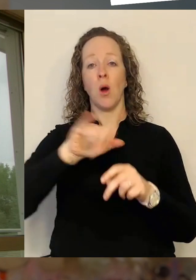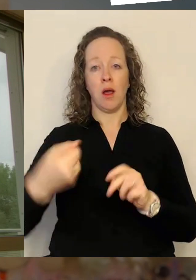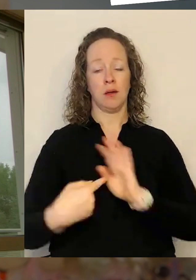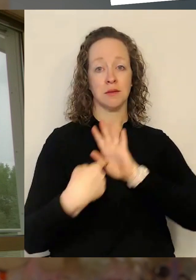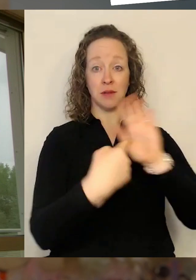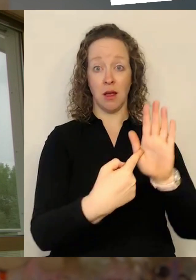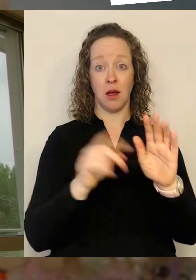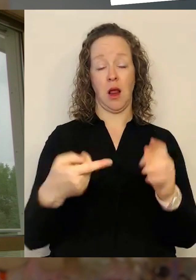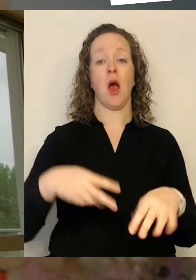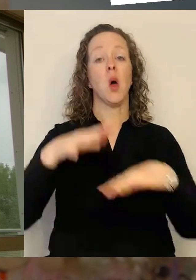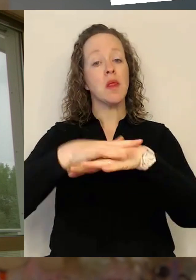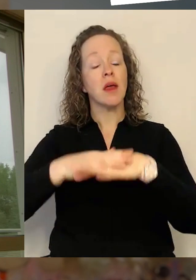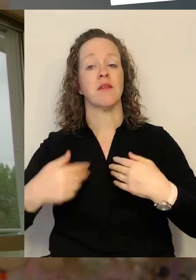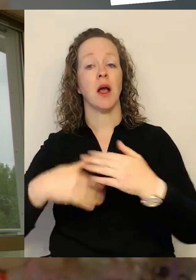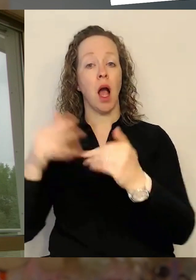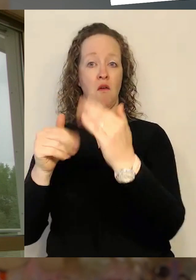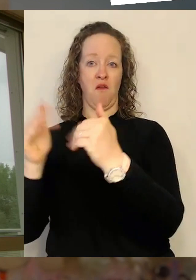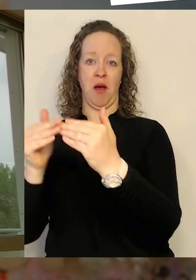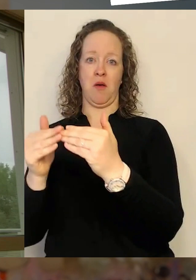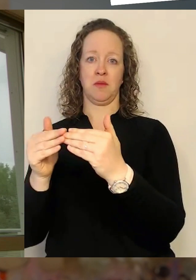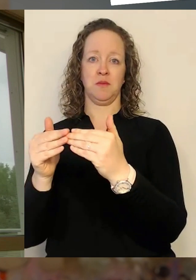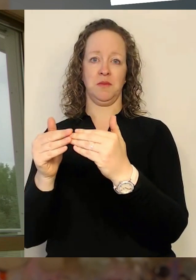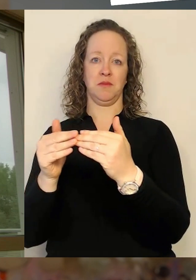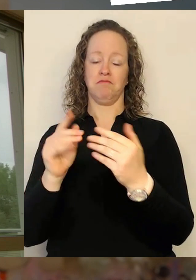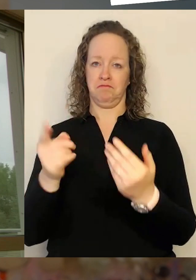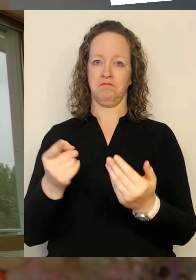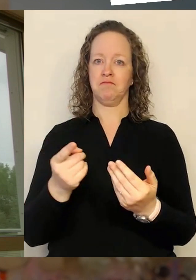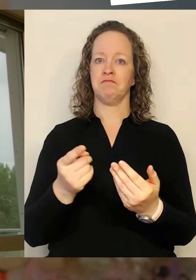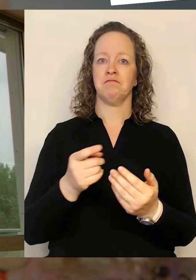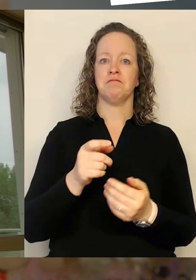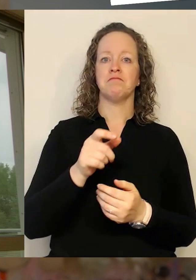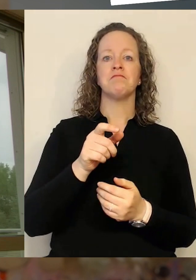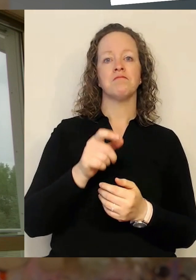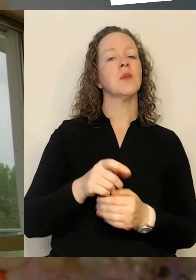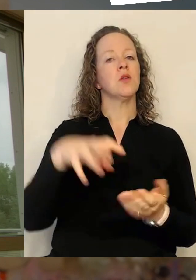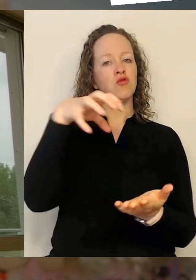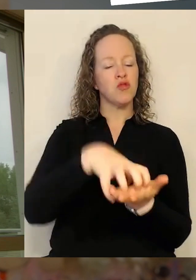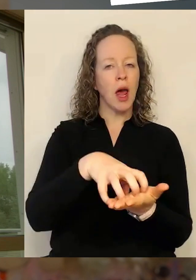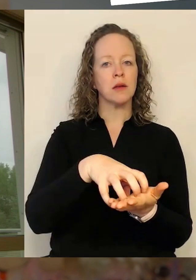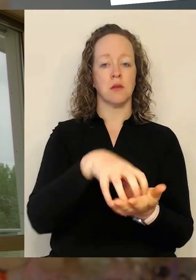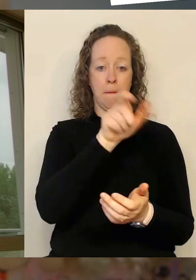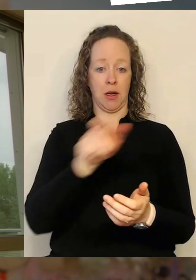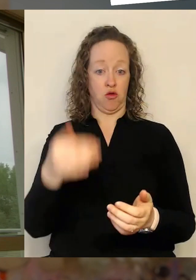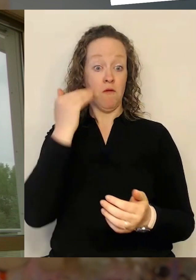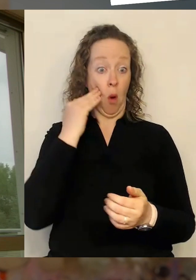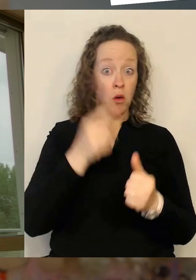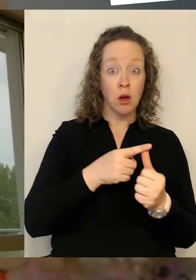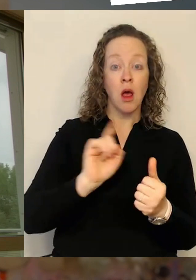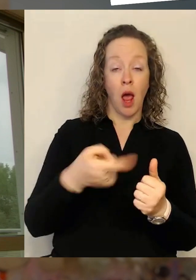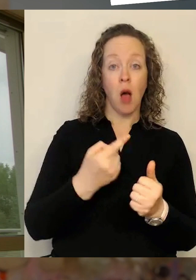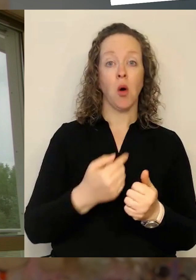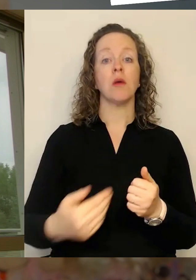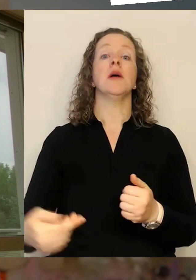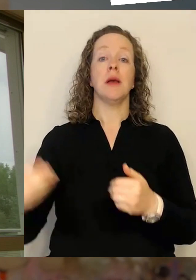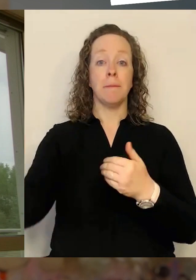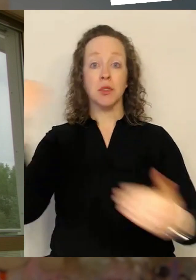Stelle aber auch Ideen aufzugreifen von den Menschen in der Stadt, auch von Gästen in der Stadt, die nun mal kurz da sind und ganz andere Eindrücke haben. Und